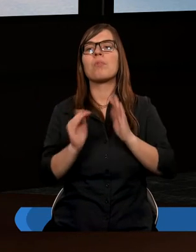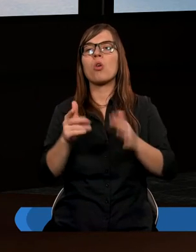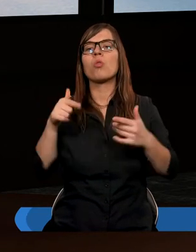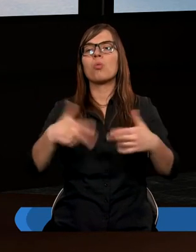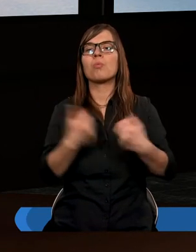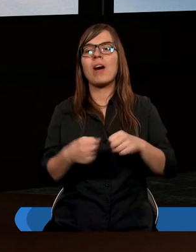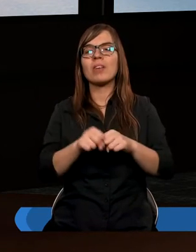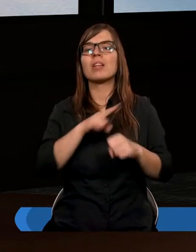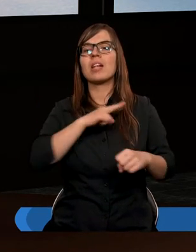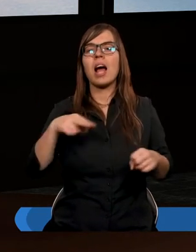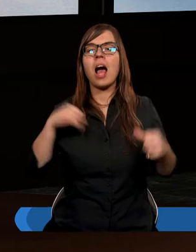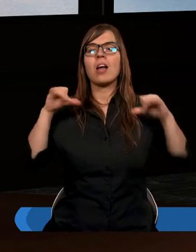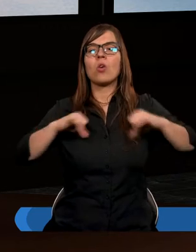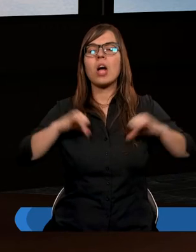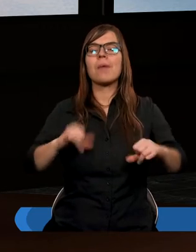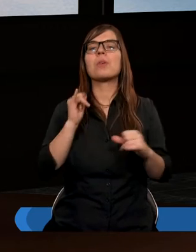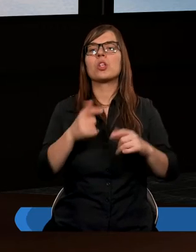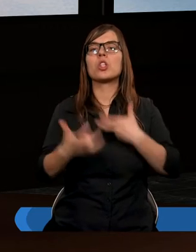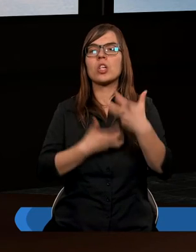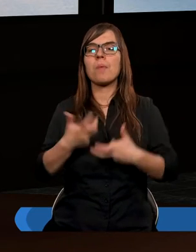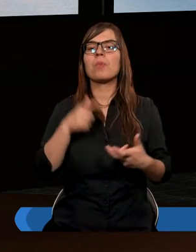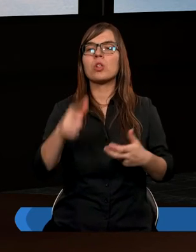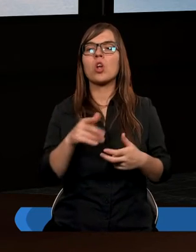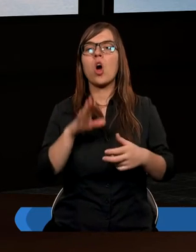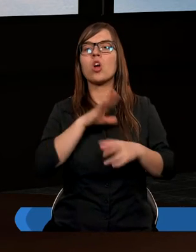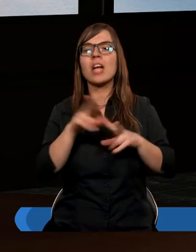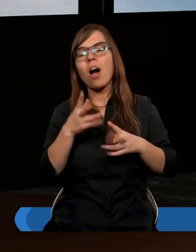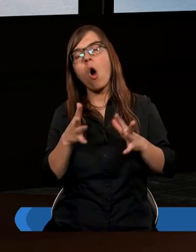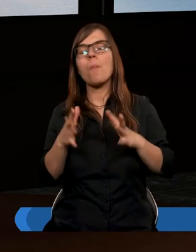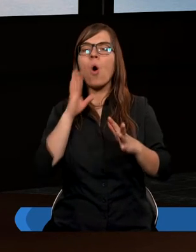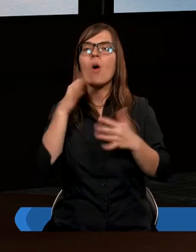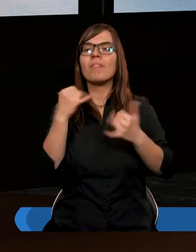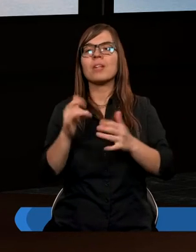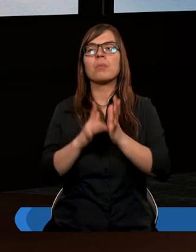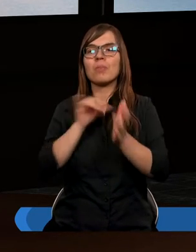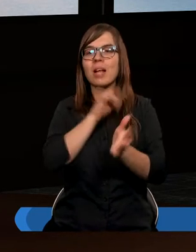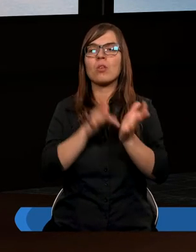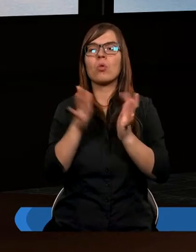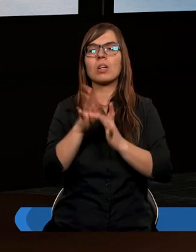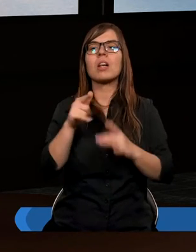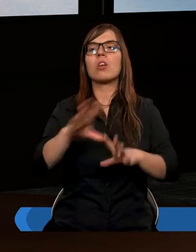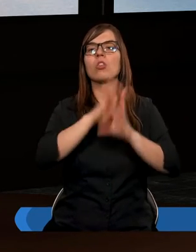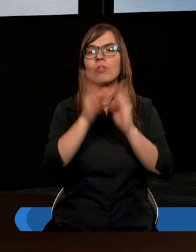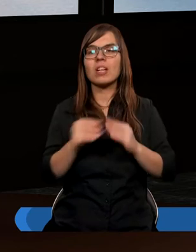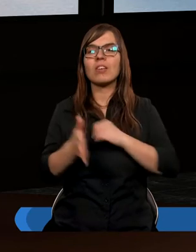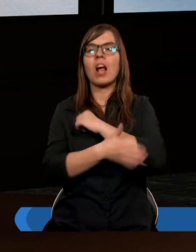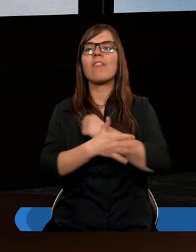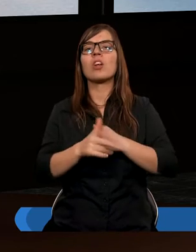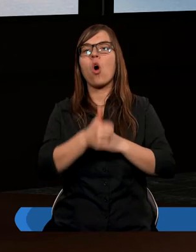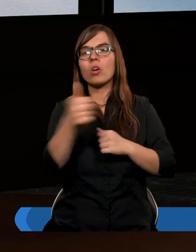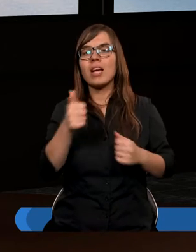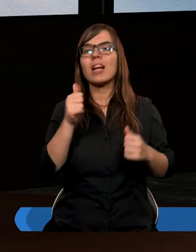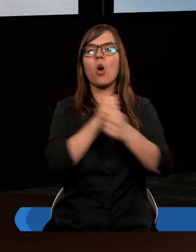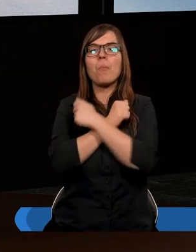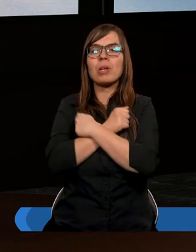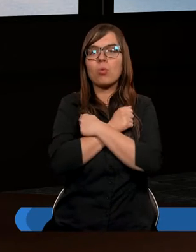usprawiedliwiania naszego egoizmu i czynimy to rzekomo w imię Chrystusa sprowadza się to wszystko w zasadzie do jednego